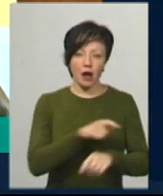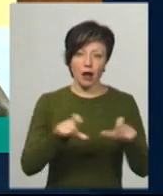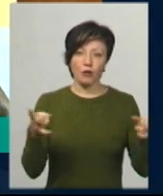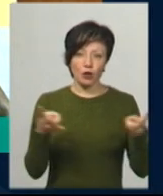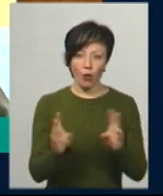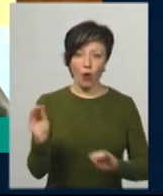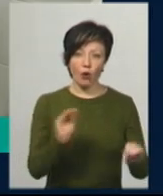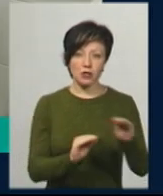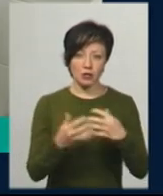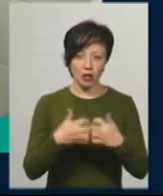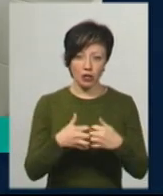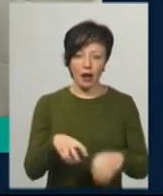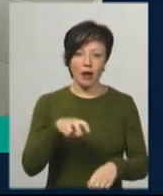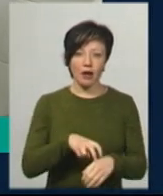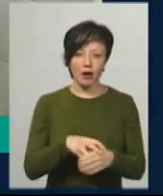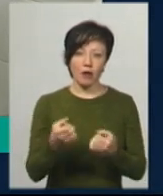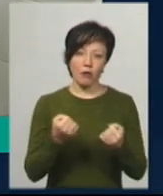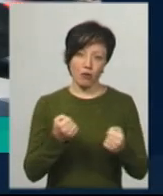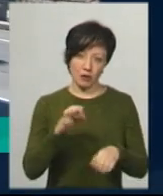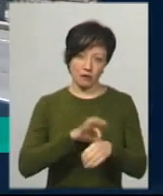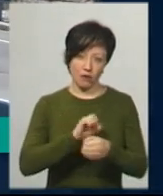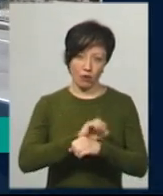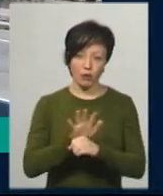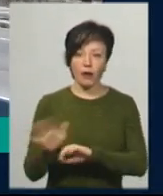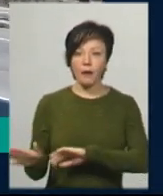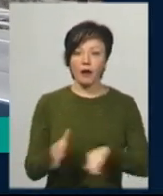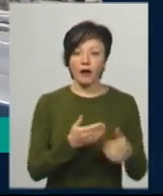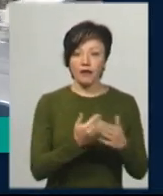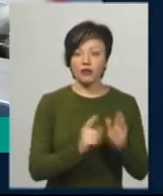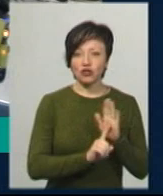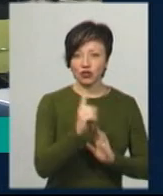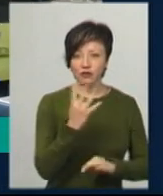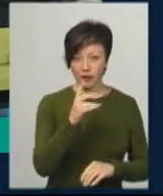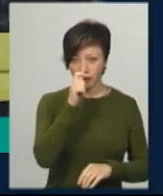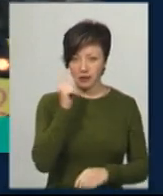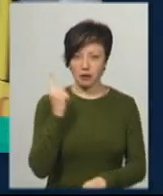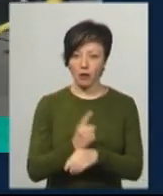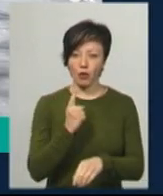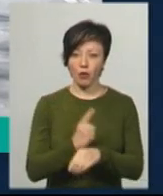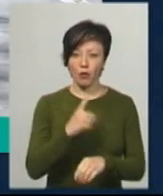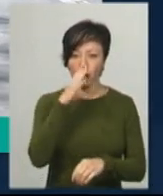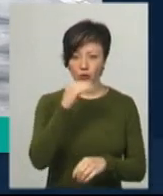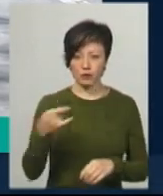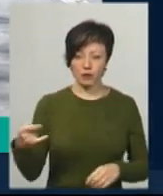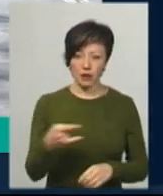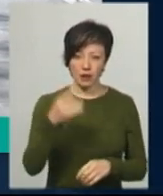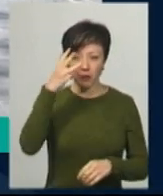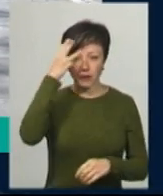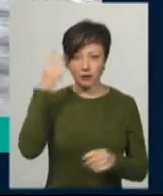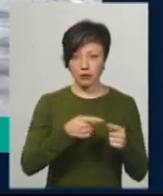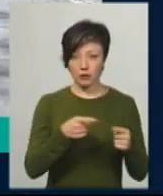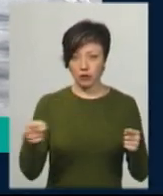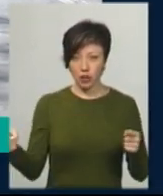оснащення та лікарів для боротьби з COVID-19. Від 4 квітня діє заборона на маршрутні таксі в обласному центрі під час